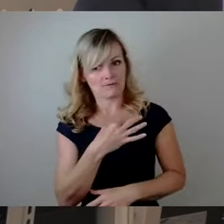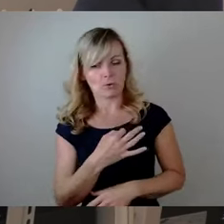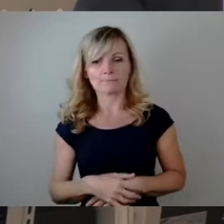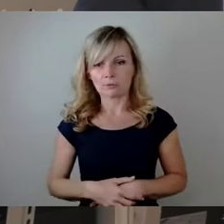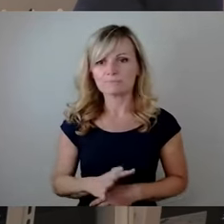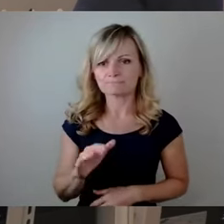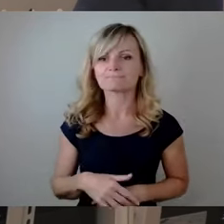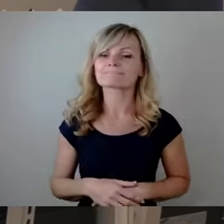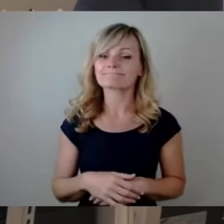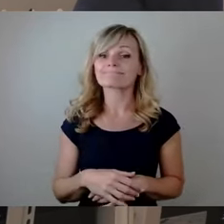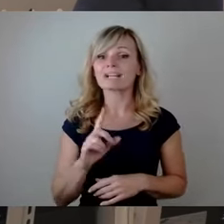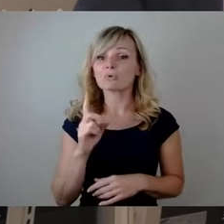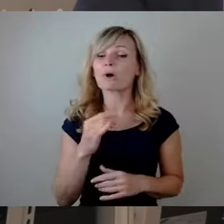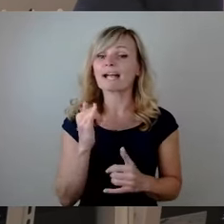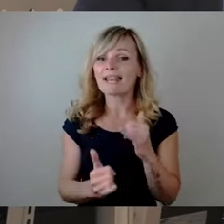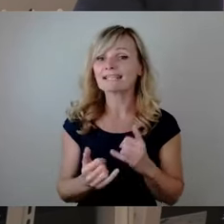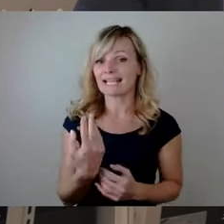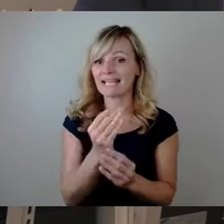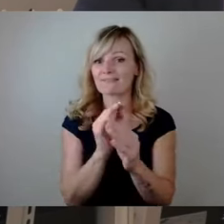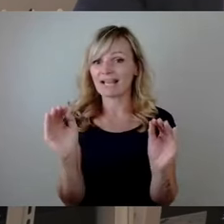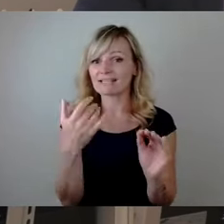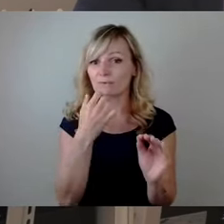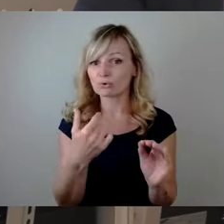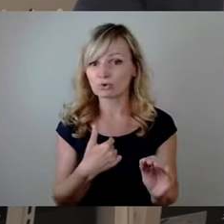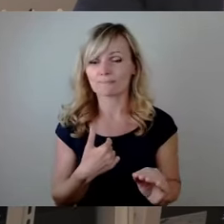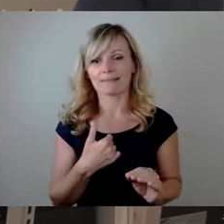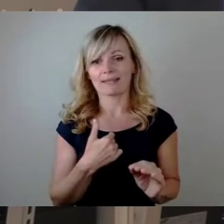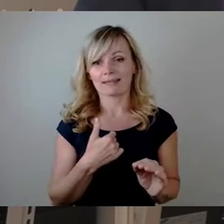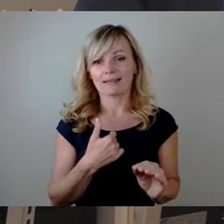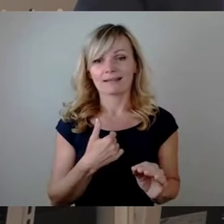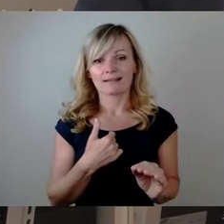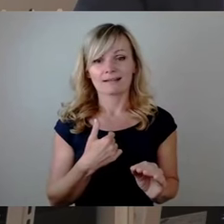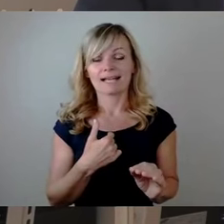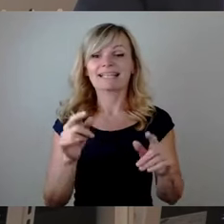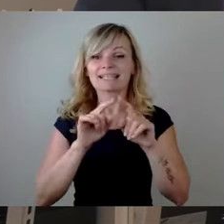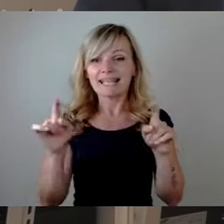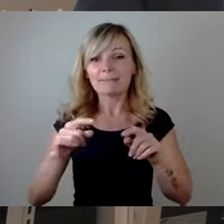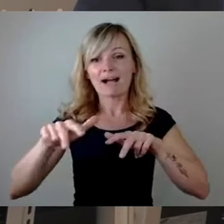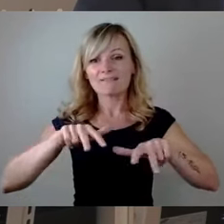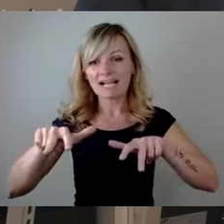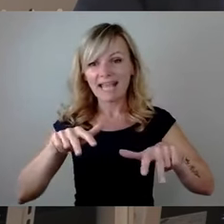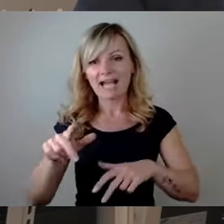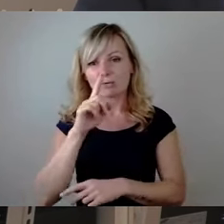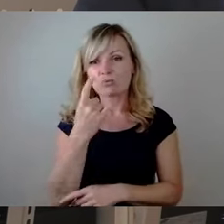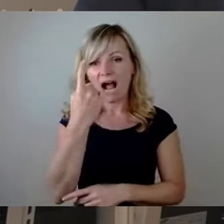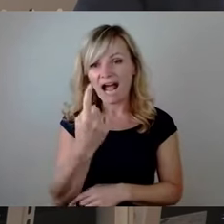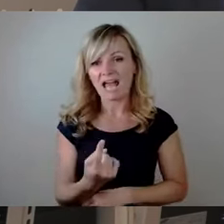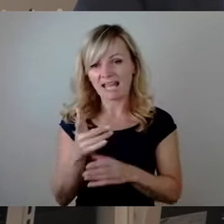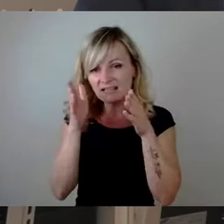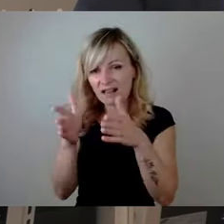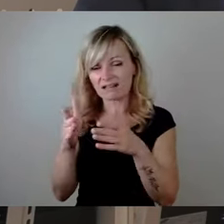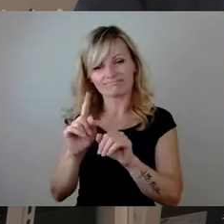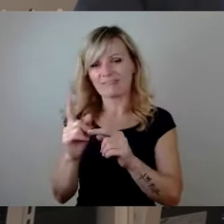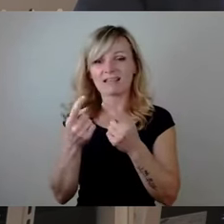will noch auf eine letzte Sache auch hinweisen. Wir sollten auch nicht nur über das Thema Verkehr singulär reden. Wir haben ganz viele andere